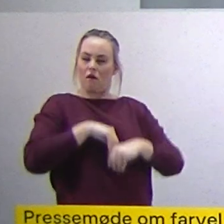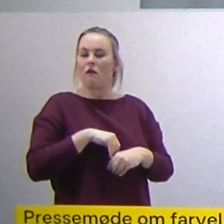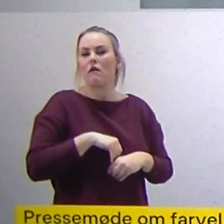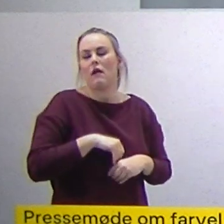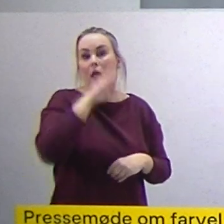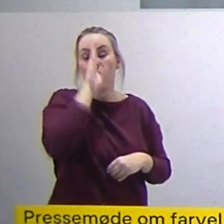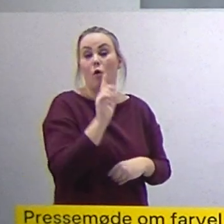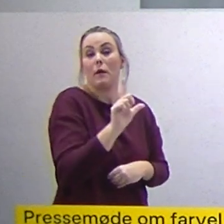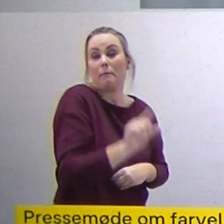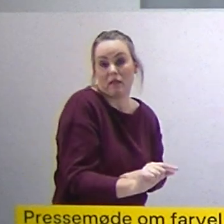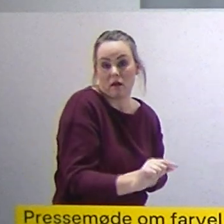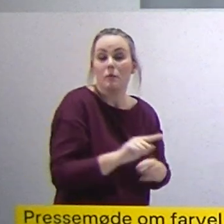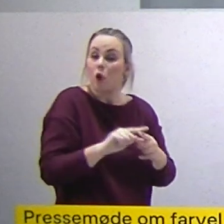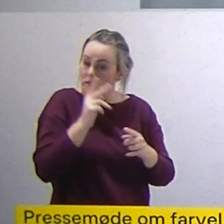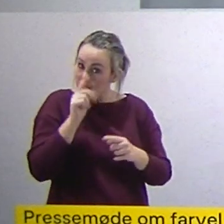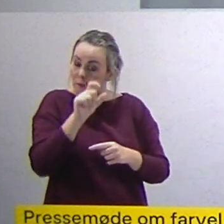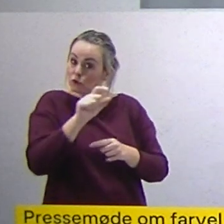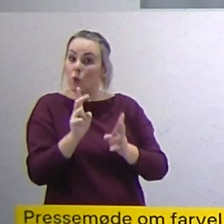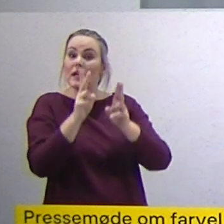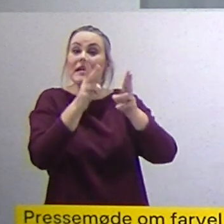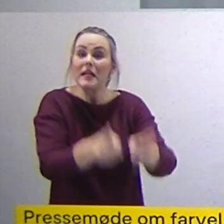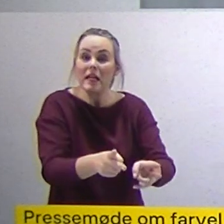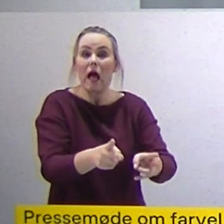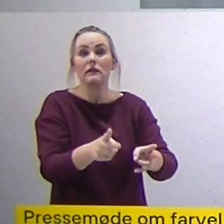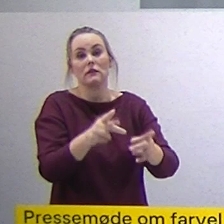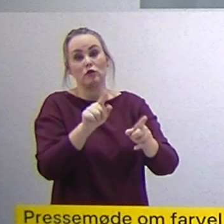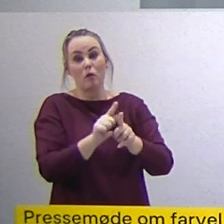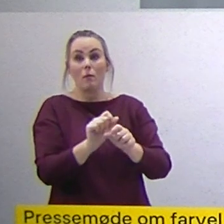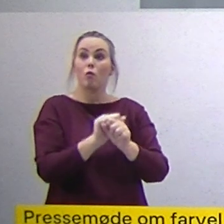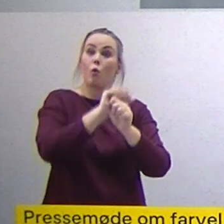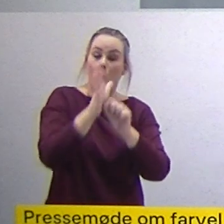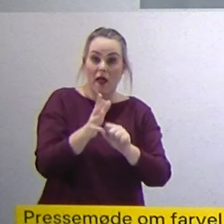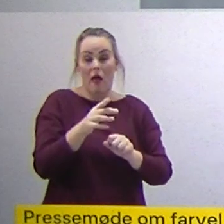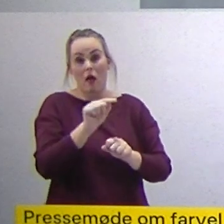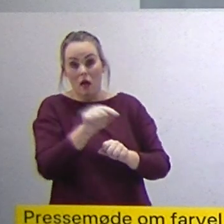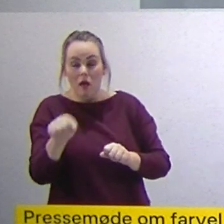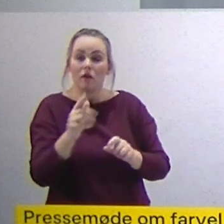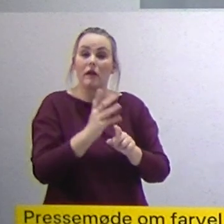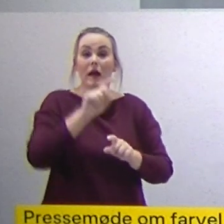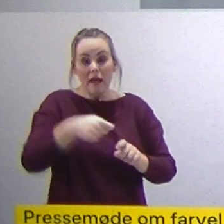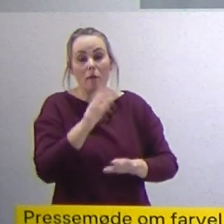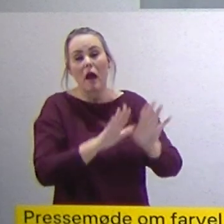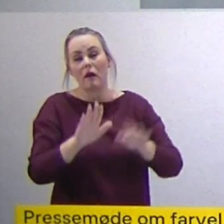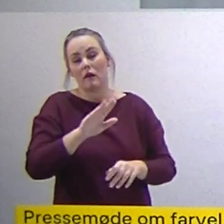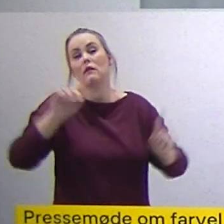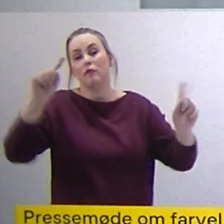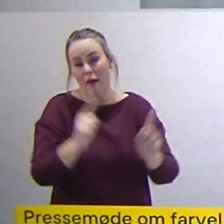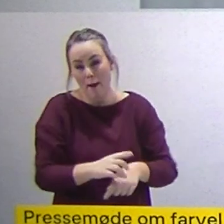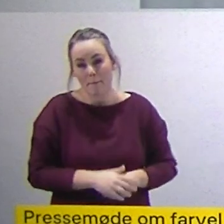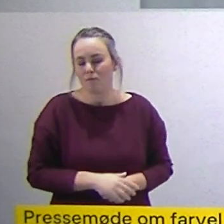at der er færre indlagte, som har behandlingskrævende covid blandt dem, som vi registrerer. Nå, men det som